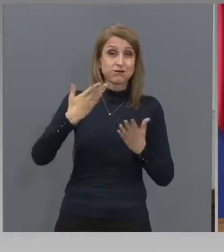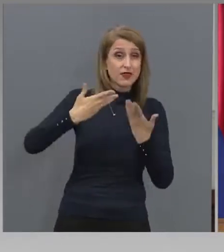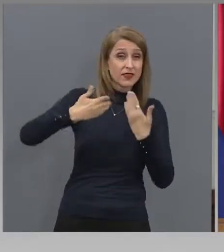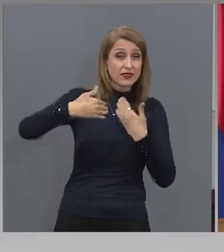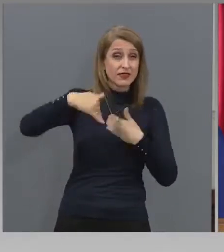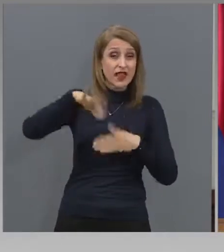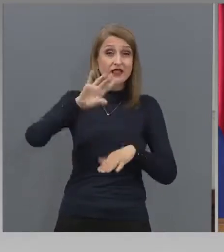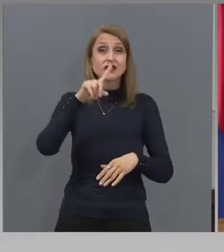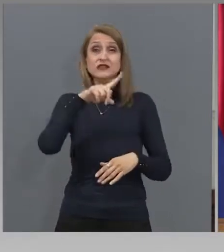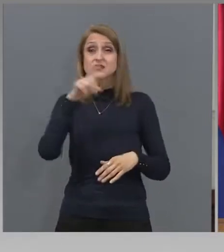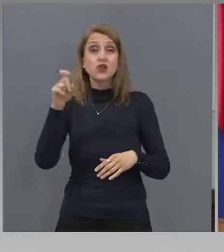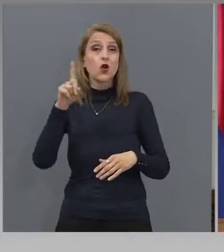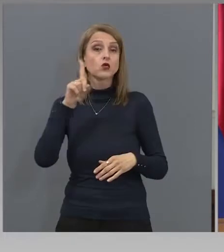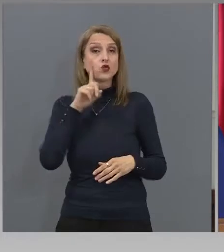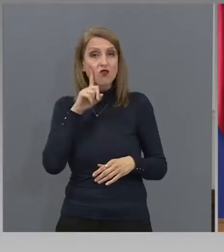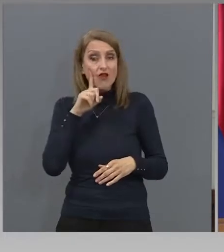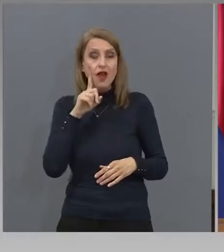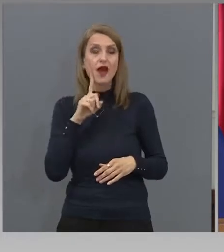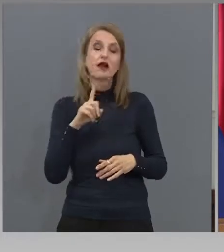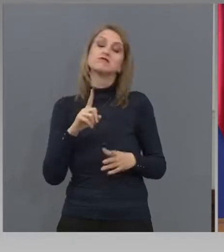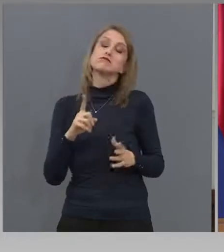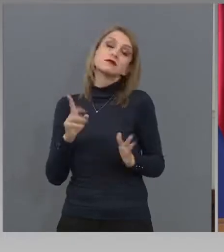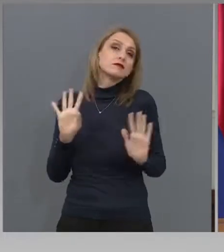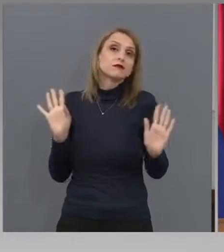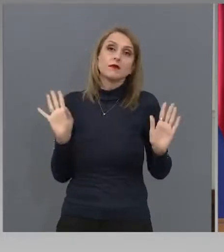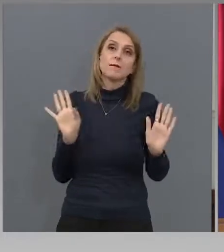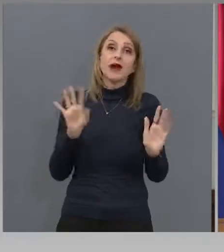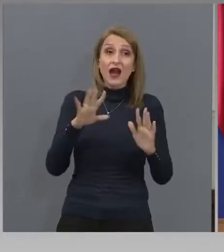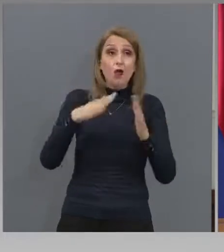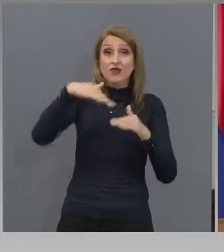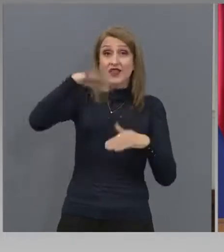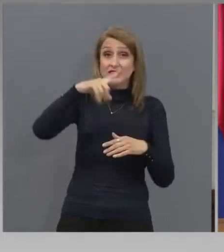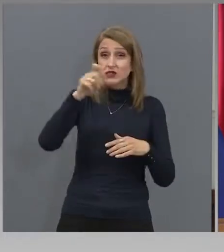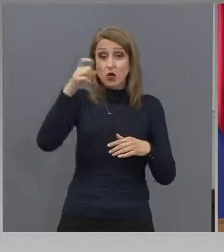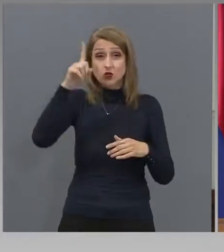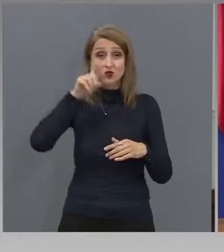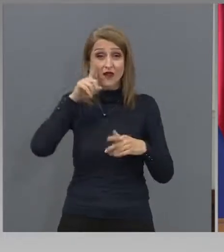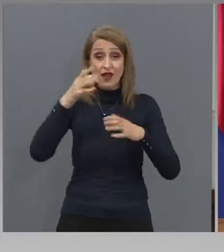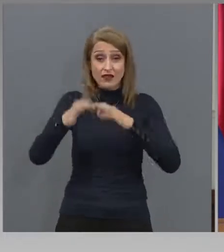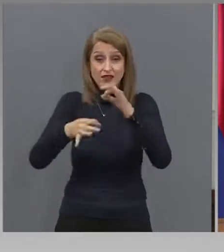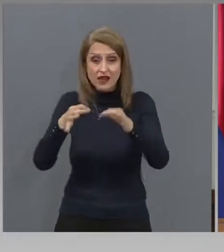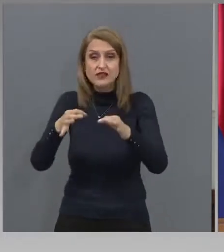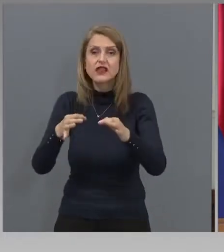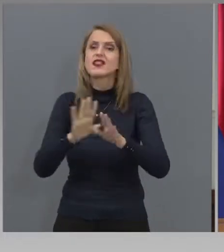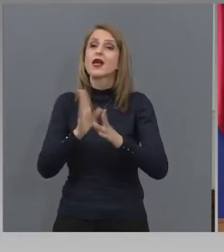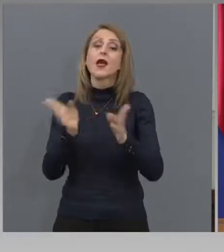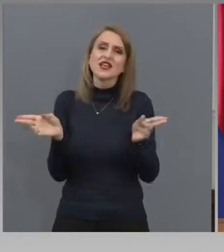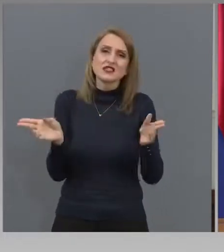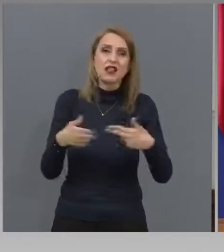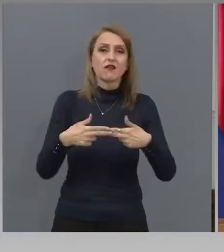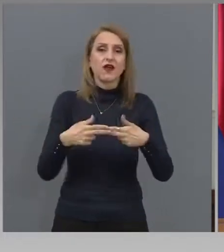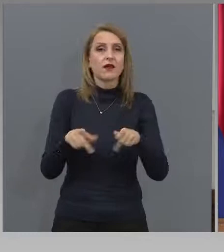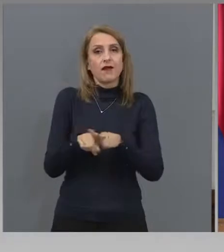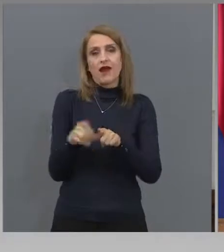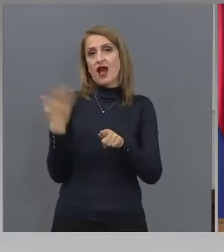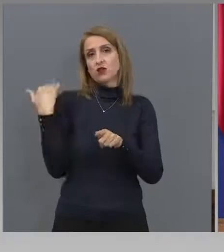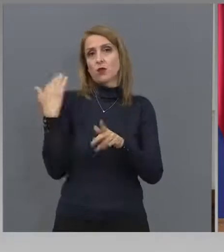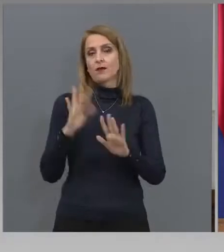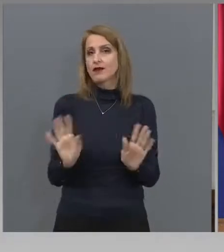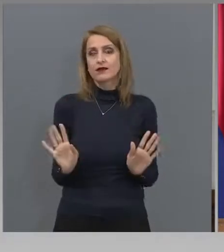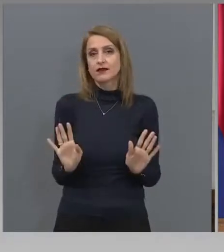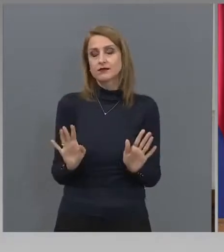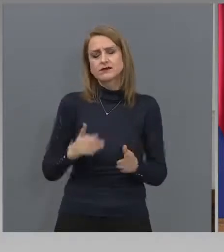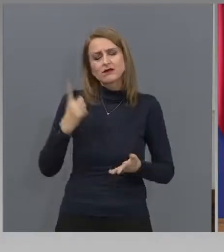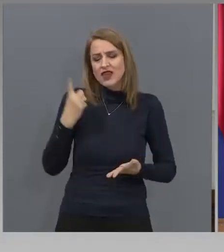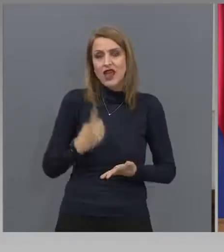на ден отново затваряме по същия начин както беше до сега. Категорично ясно. Просто ние сме винаги с